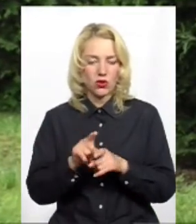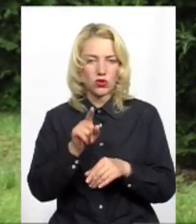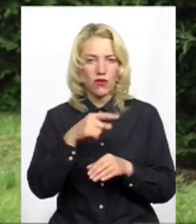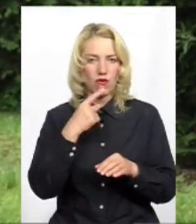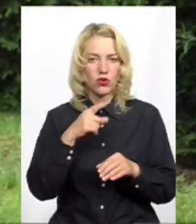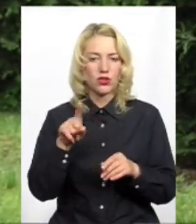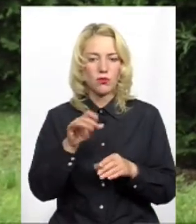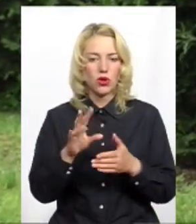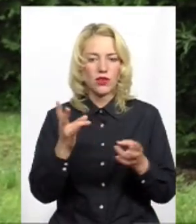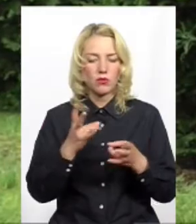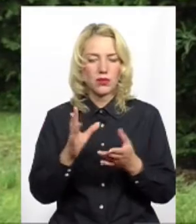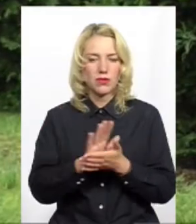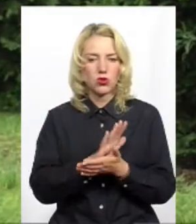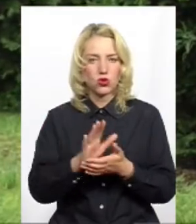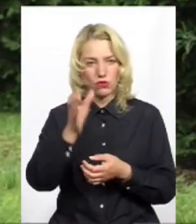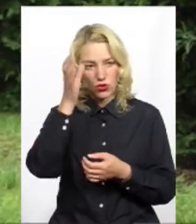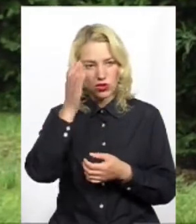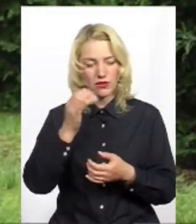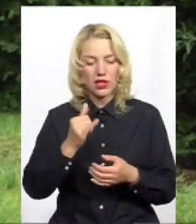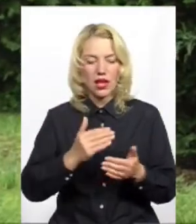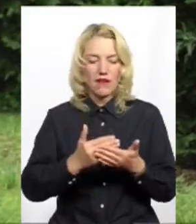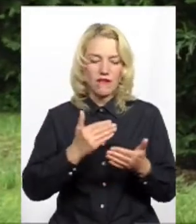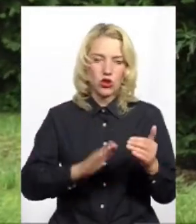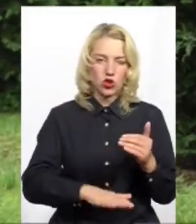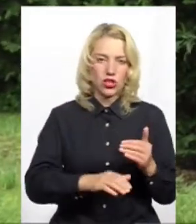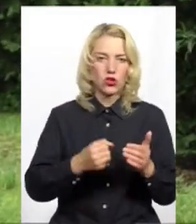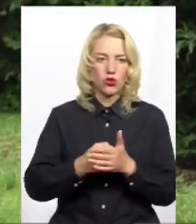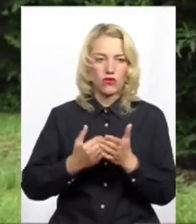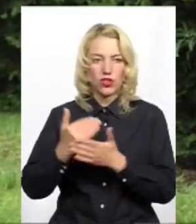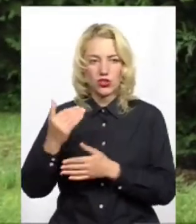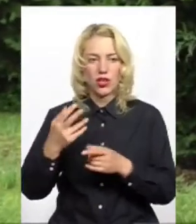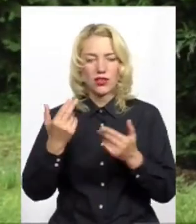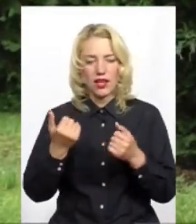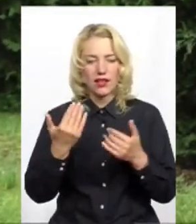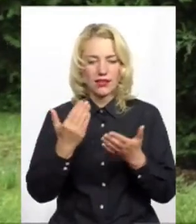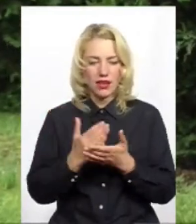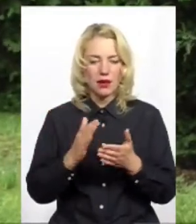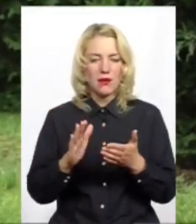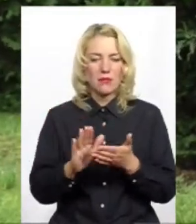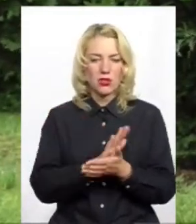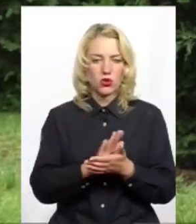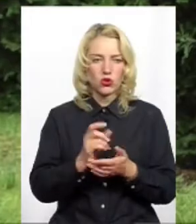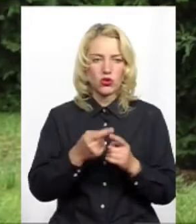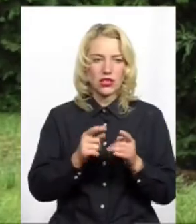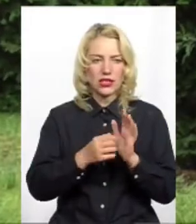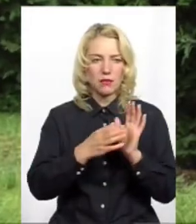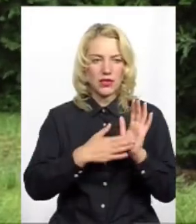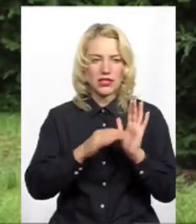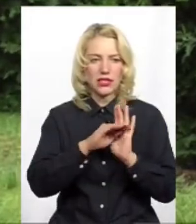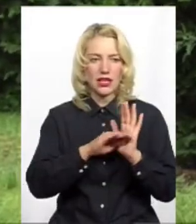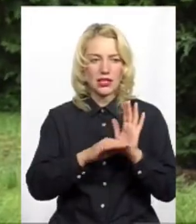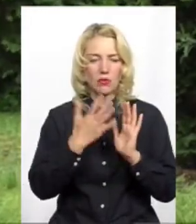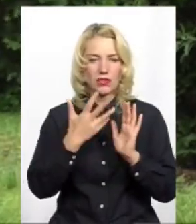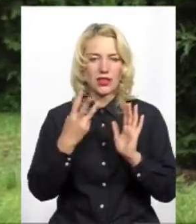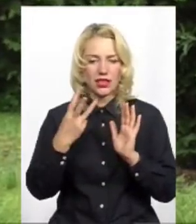необхідність безкоштовної освіти від дошкільної до вищої. Проте, освіта в Україні і так є безкоштовною, і це закріплено в статті 53 Конституції